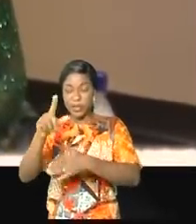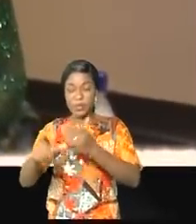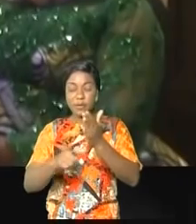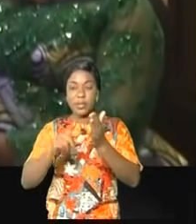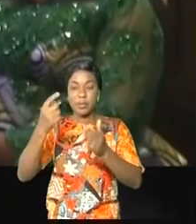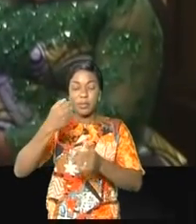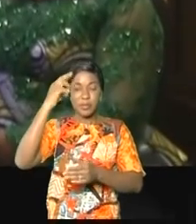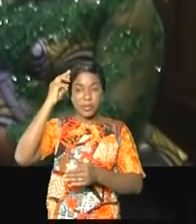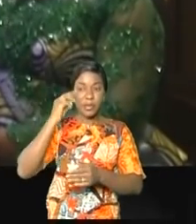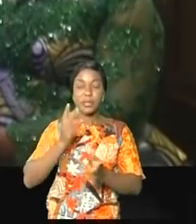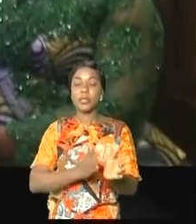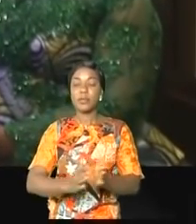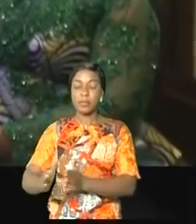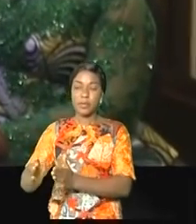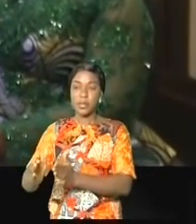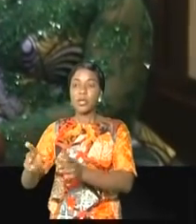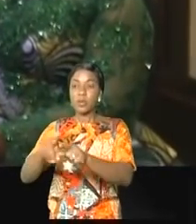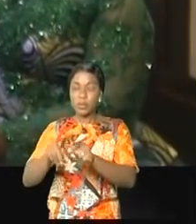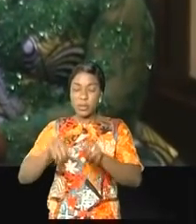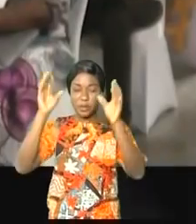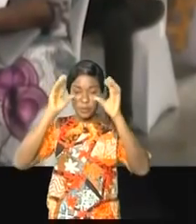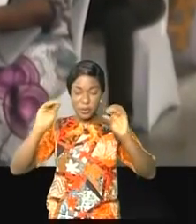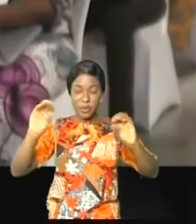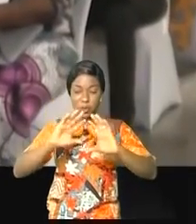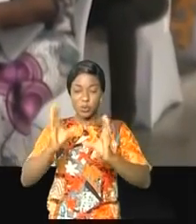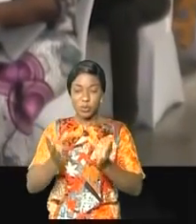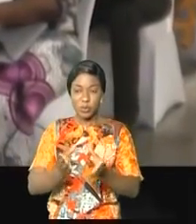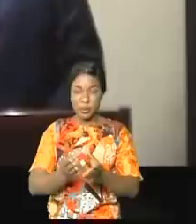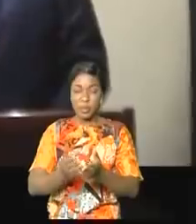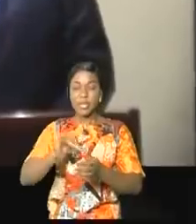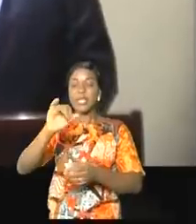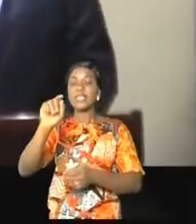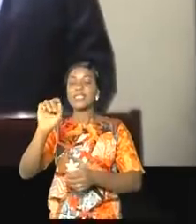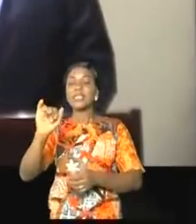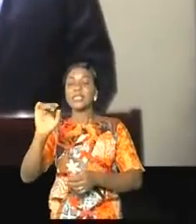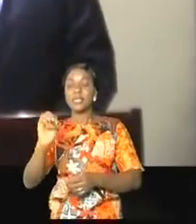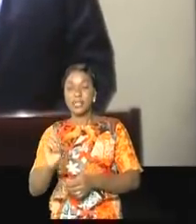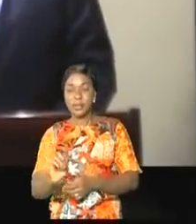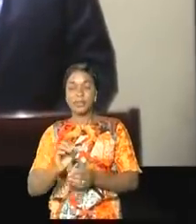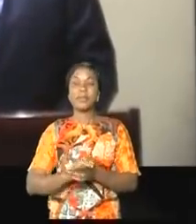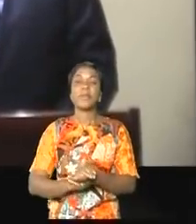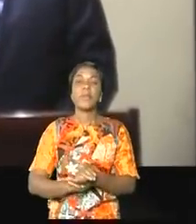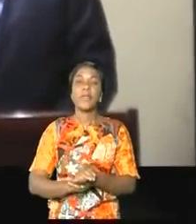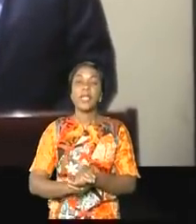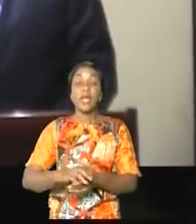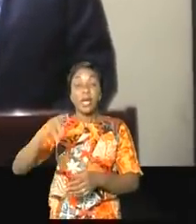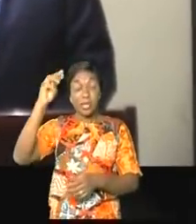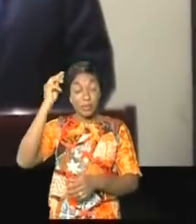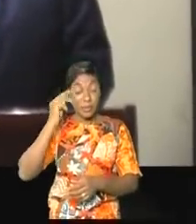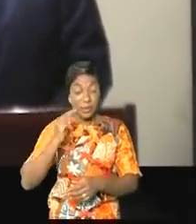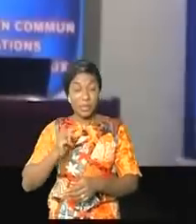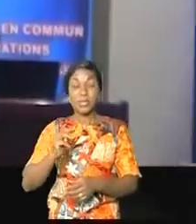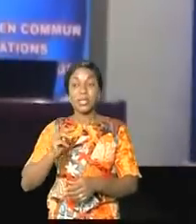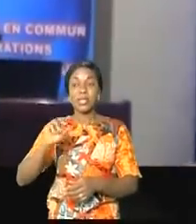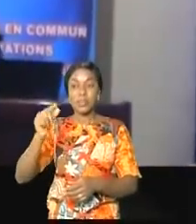du plan, mais également présidente du comité exécutif de l'ITRDC, du ministre national de Mines, du code